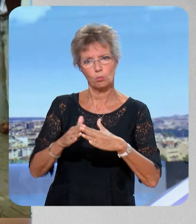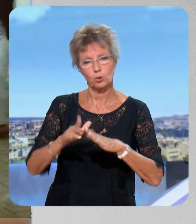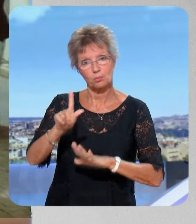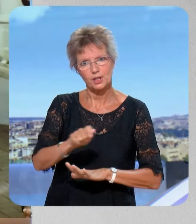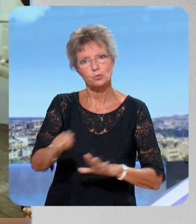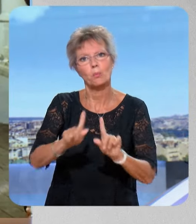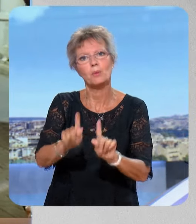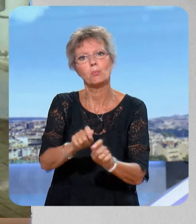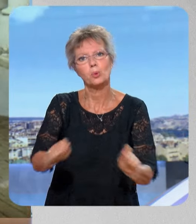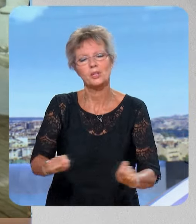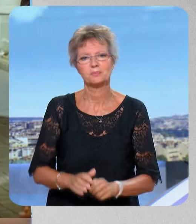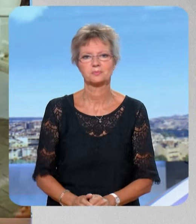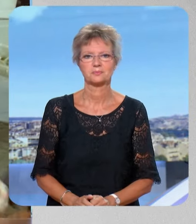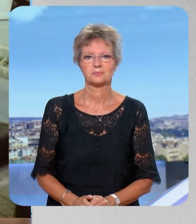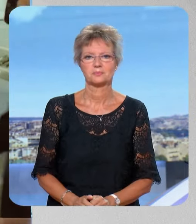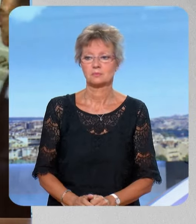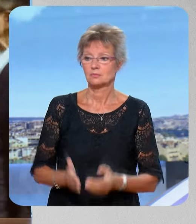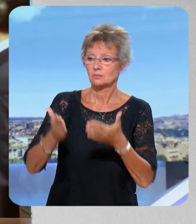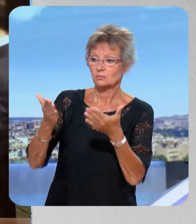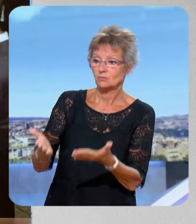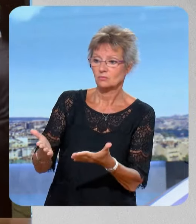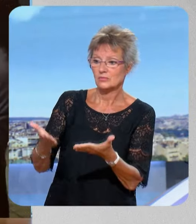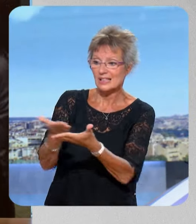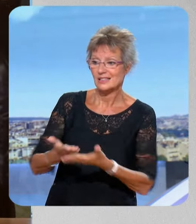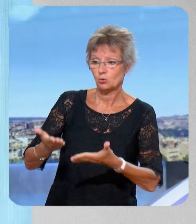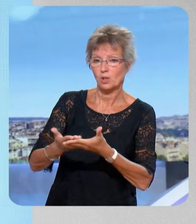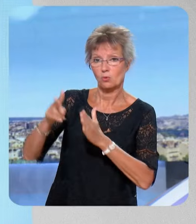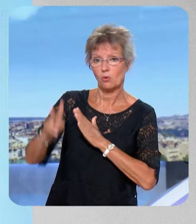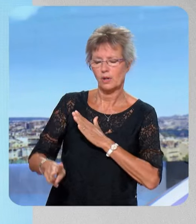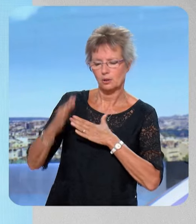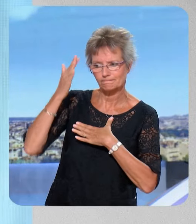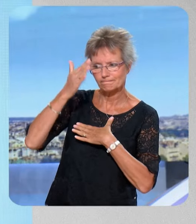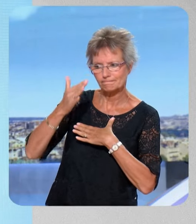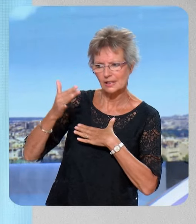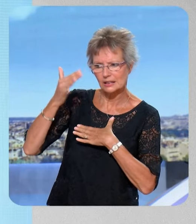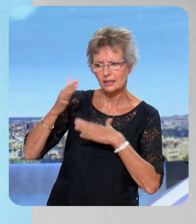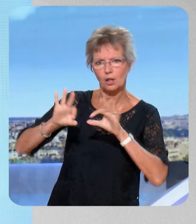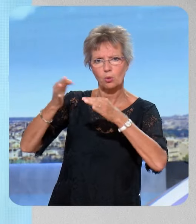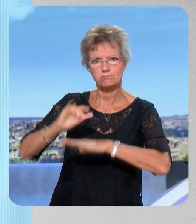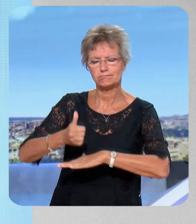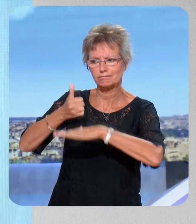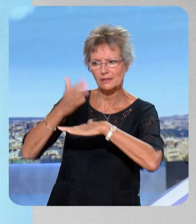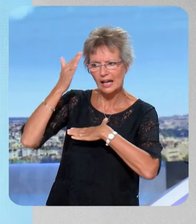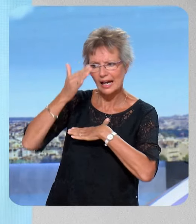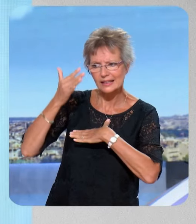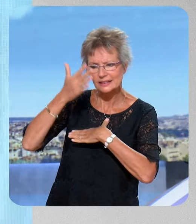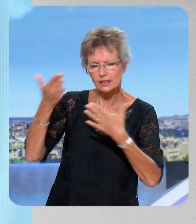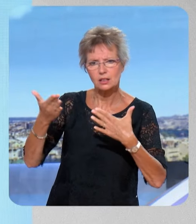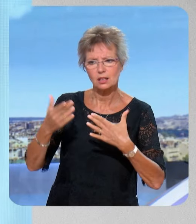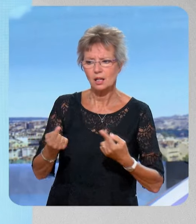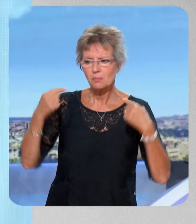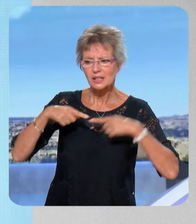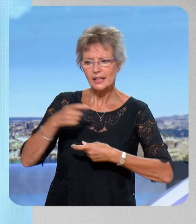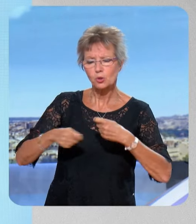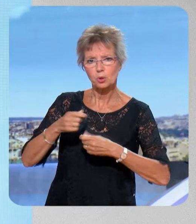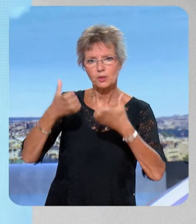Alors, sur le fond, vous qui avez le nez dans ces comptes nationaux, la situation est présentée comme alarmante par la Cour des comptes. Mais pas seulement. Bruno Le Maire demande au moins